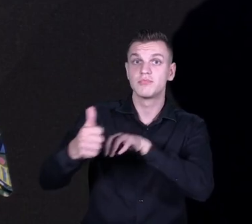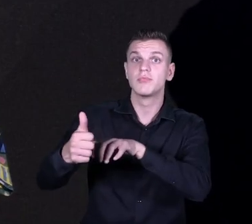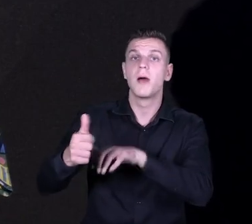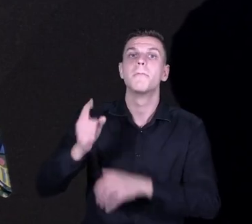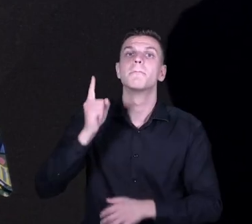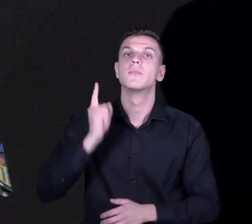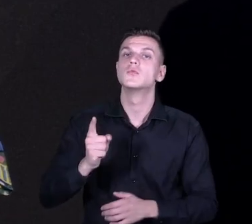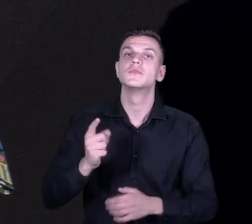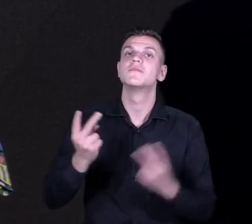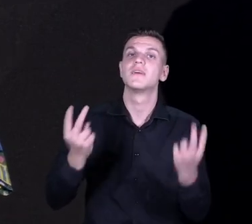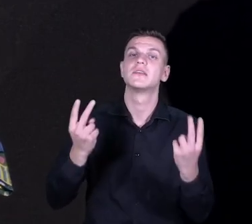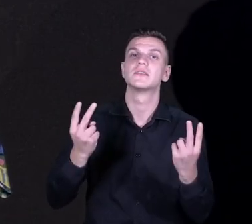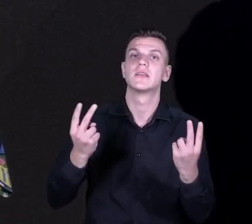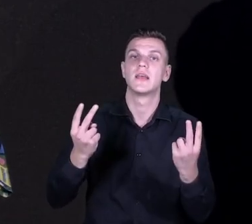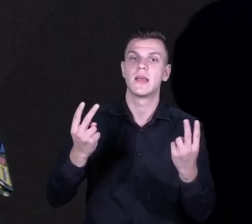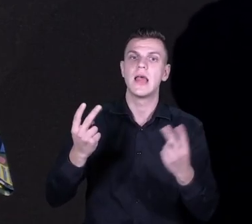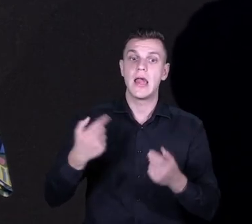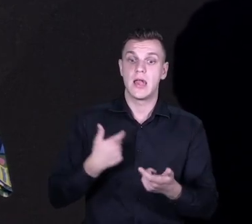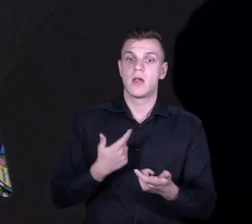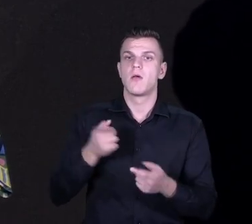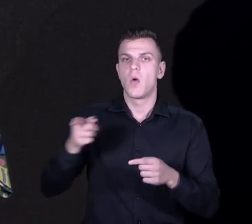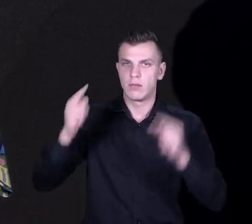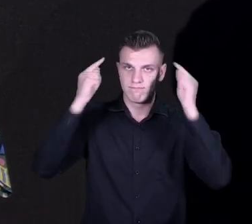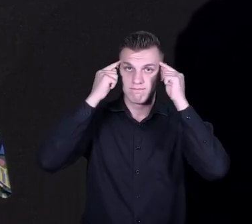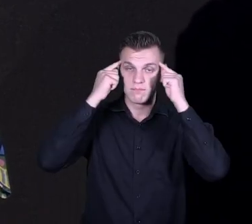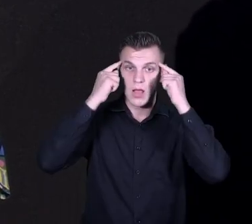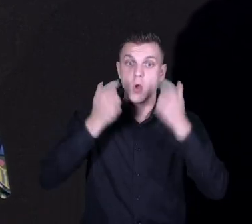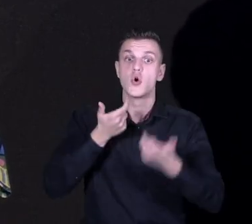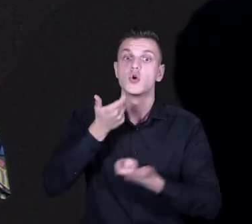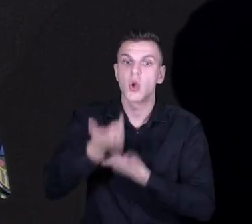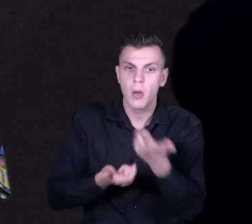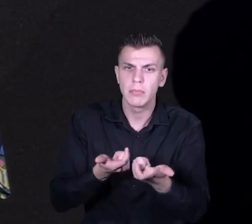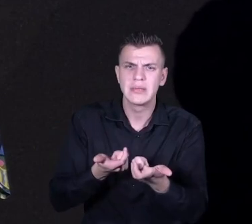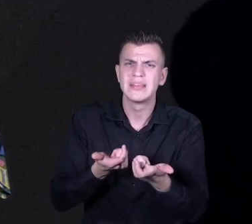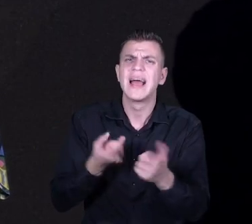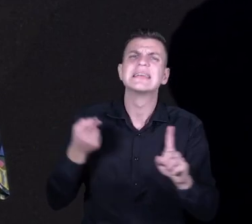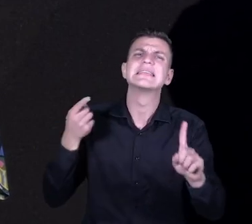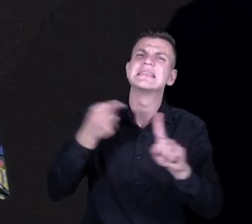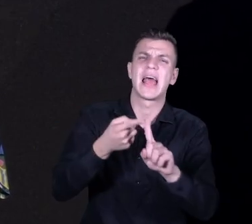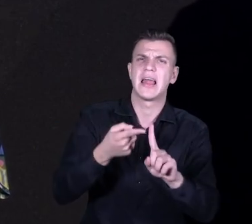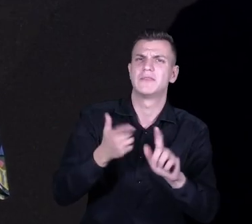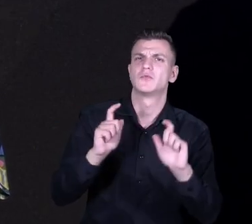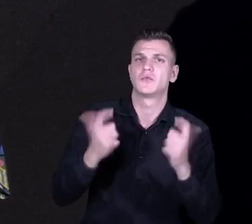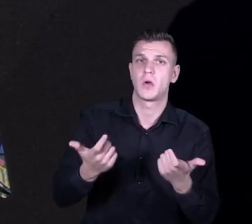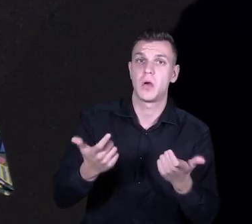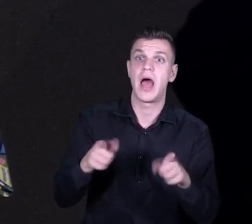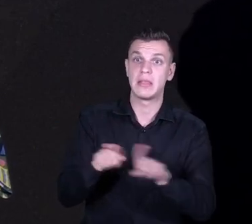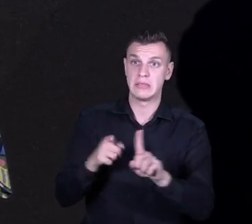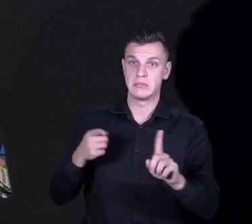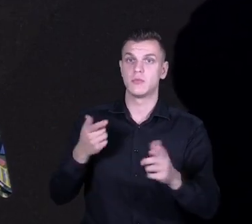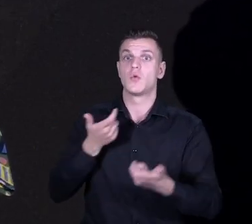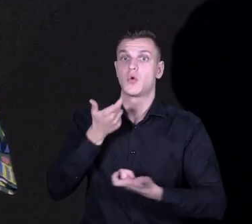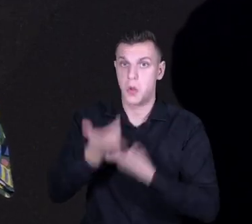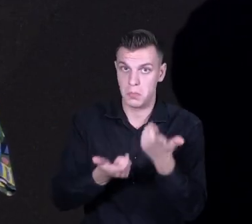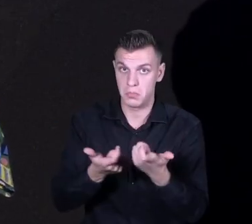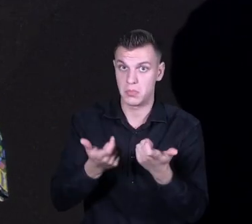naprawdę rozumiała, co chce zrobić i żeby wiedziała, czy to naprawdę jest ważne, czy też nie. Czyli